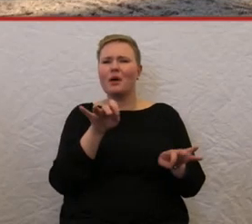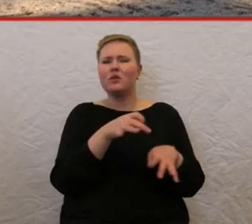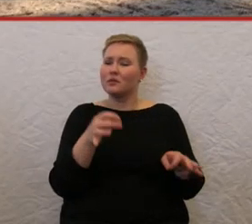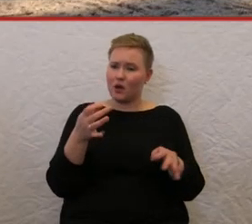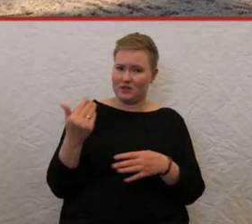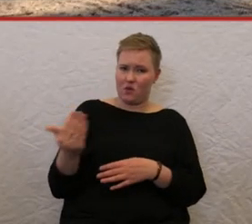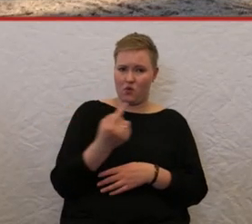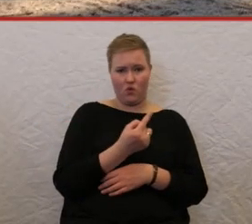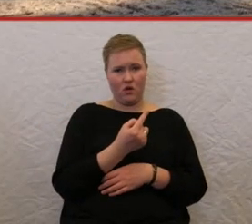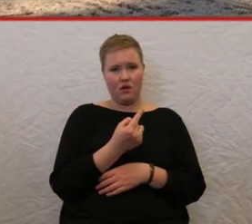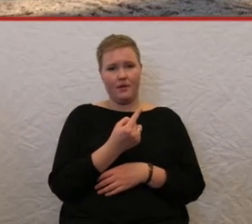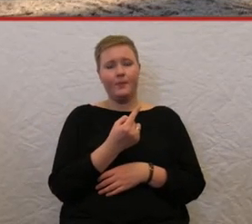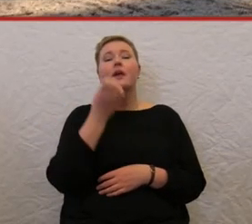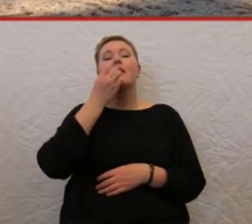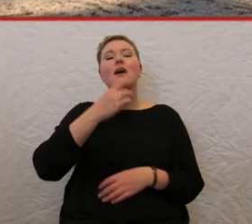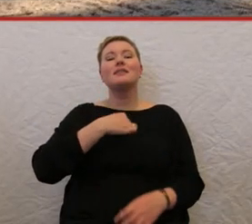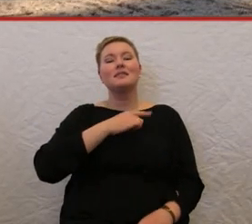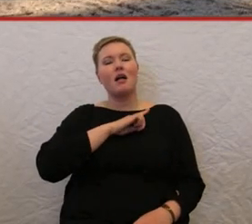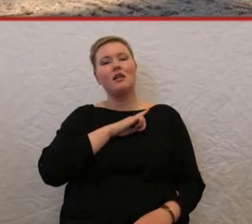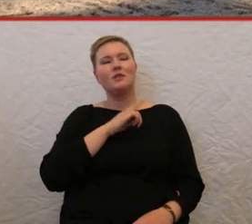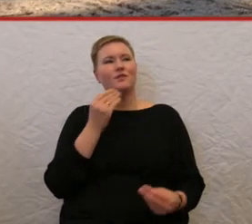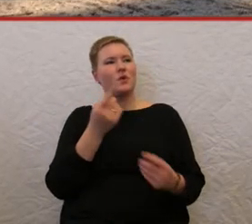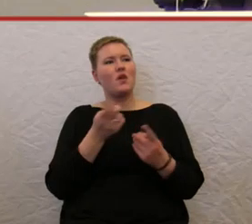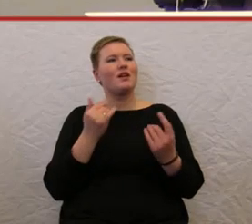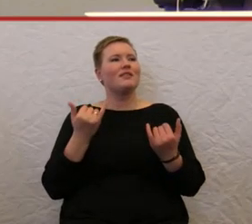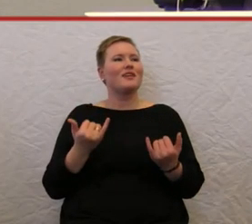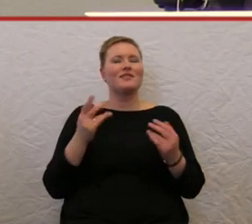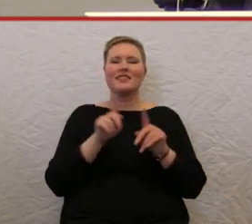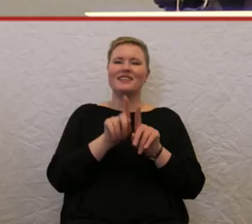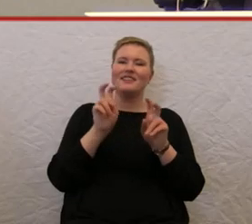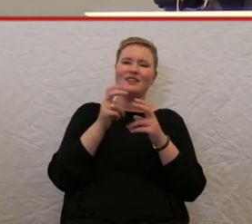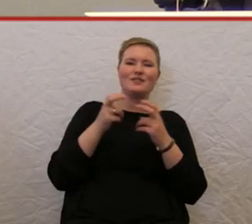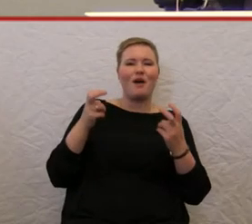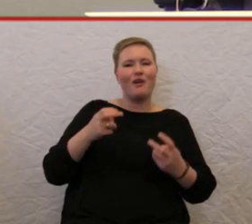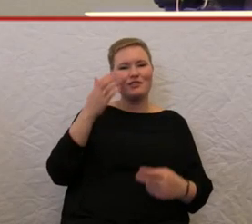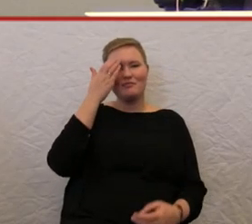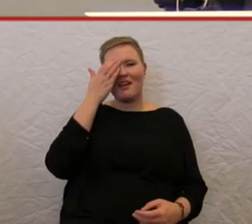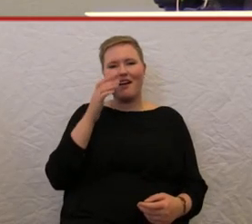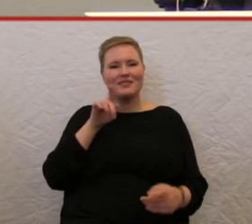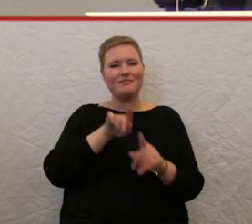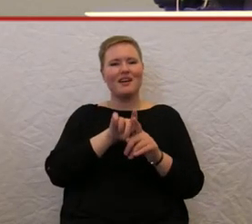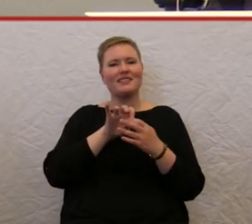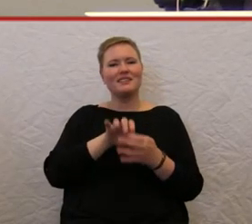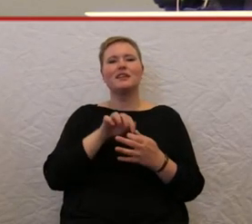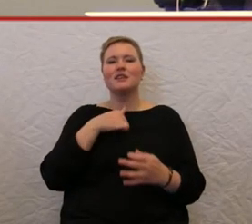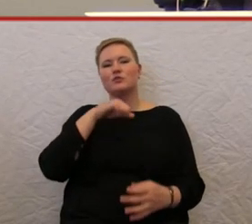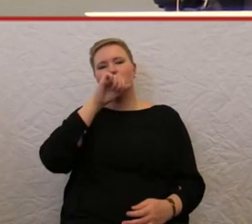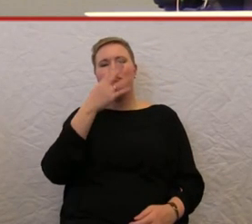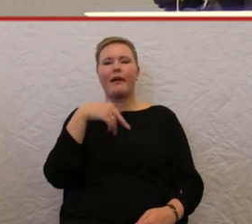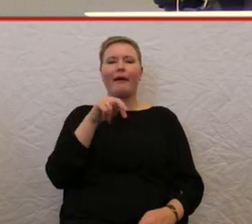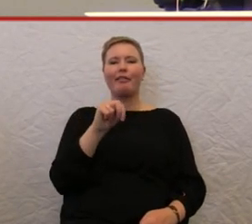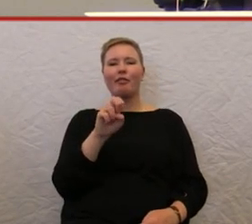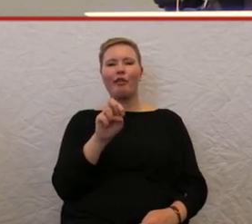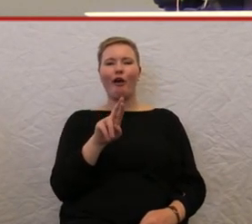Ich selber bin natürlich auch, und da, glaube ich, fühle ich mich hier ein bisschen zu Hause, bei den Piraten, gerne jemand, der ein bisschen nerdiger unterwegs